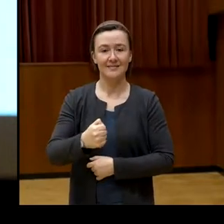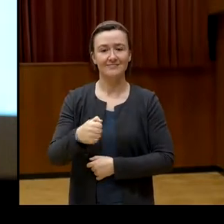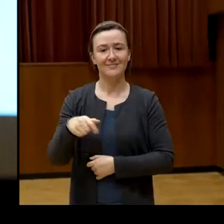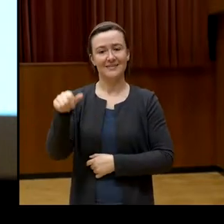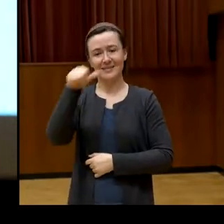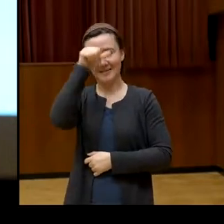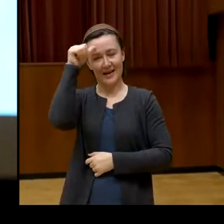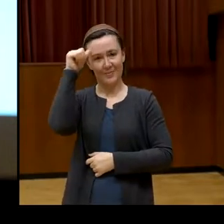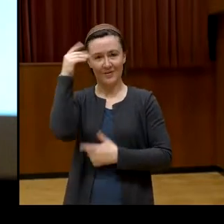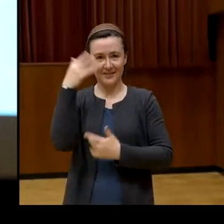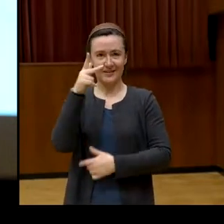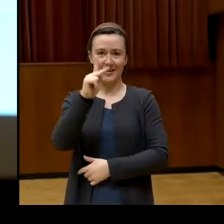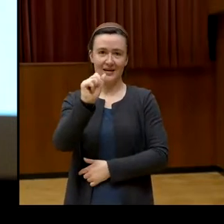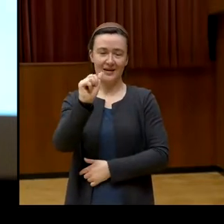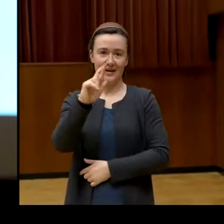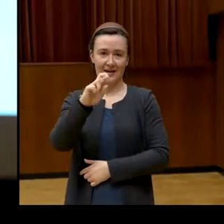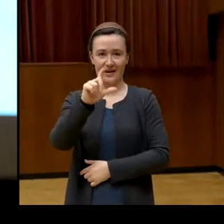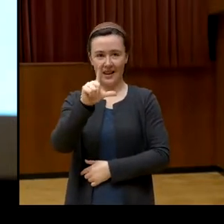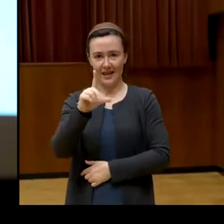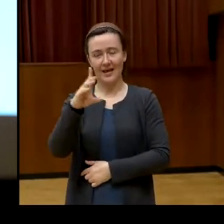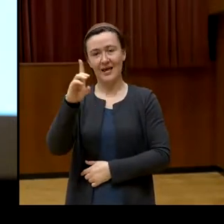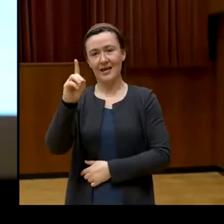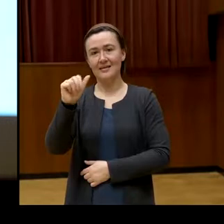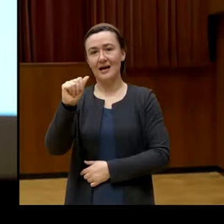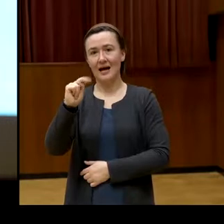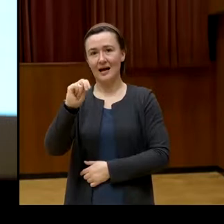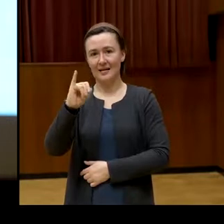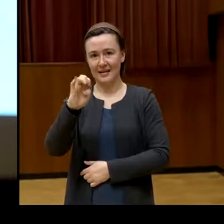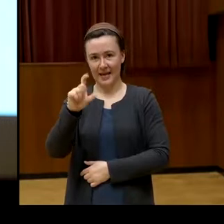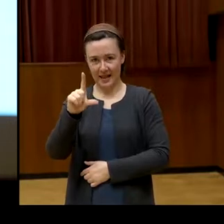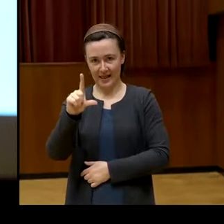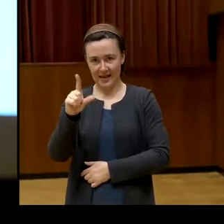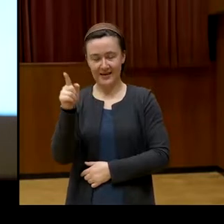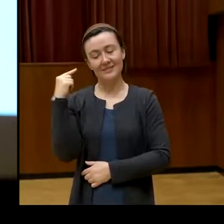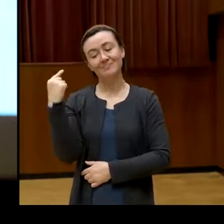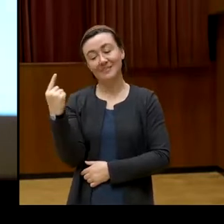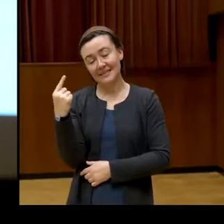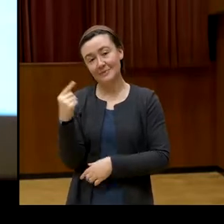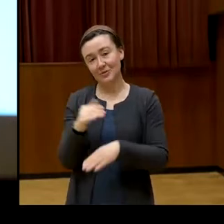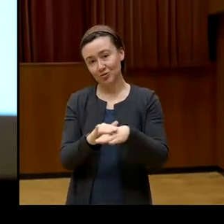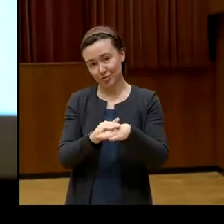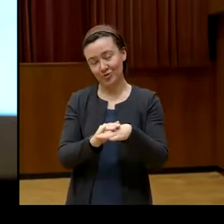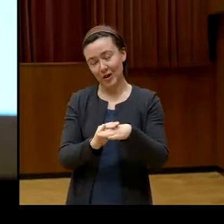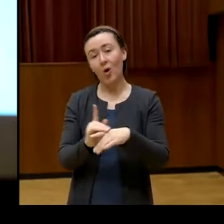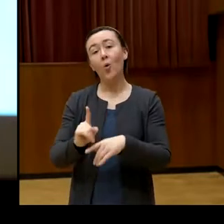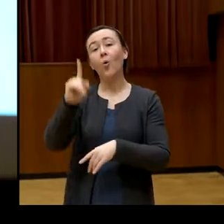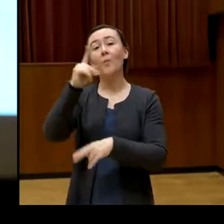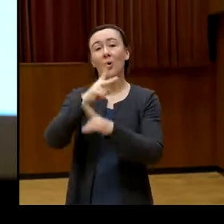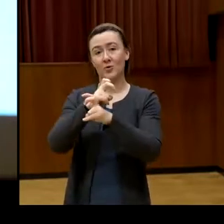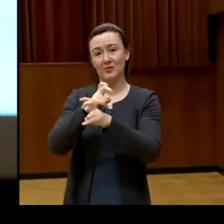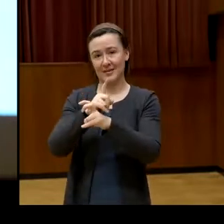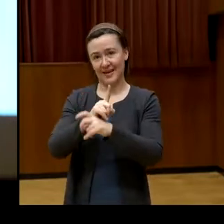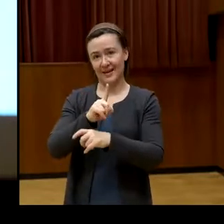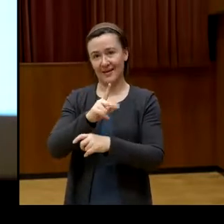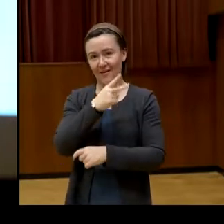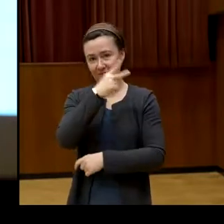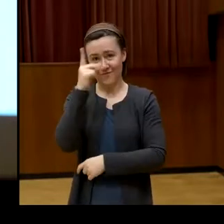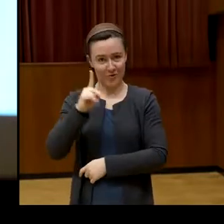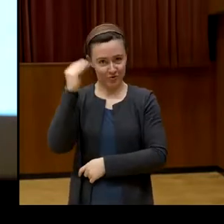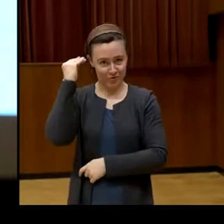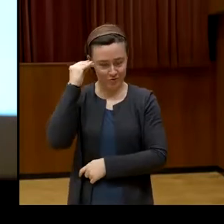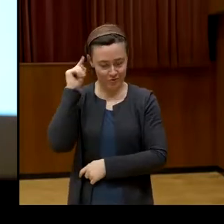Daniel, der, Entschuldigung, Wiener Volkshochschulen an der Volkshochschule Oberösterreich mit 80 Jahren